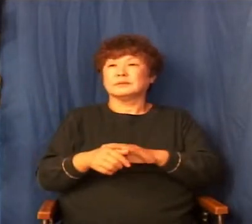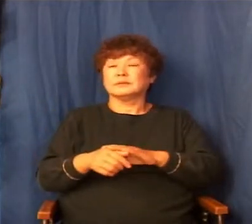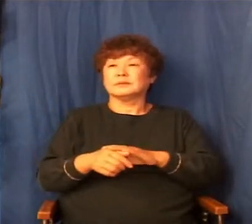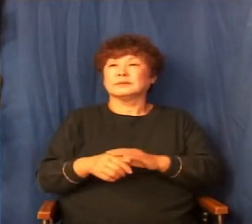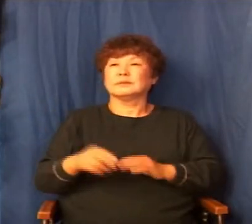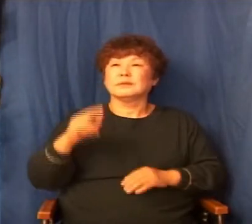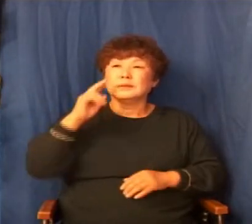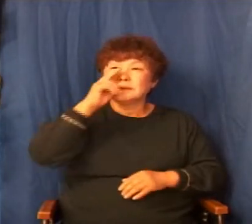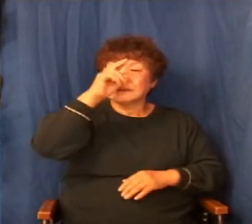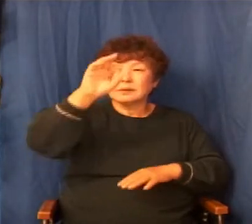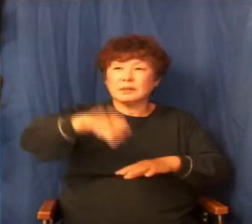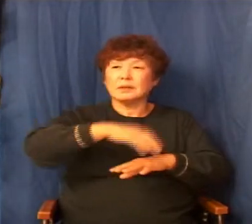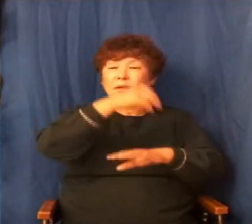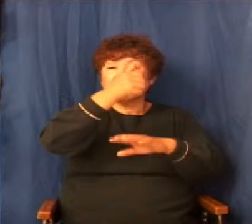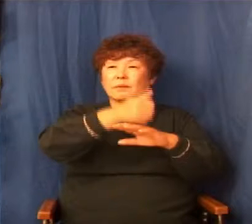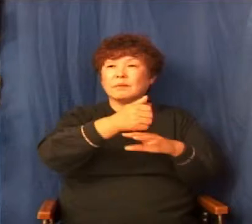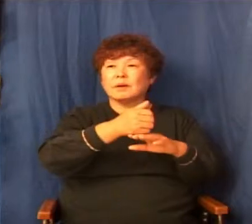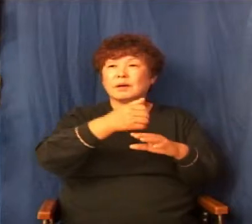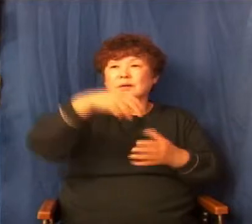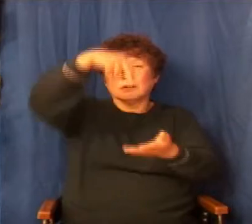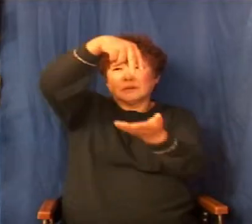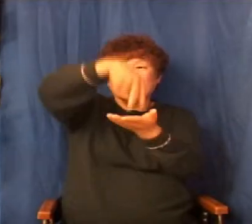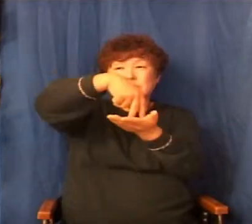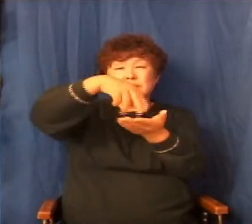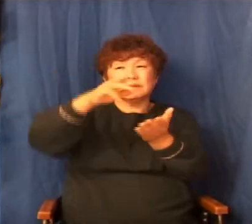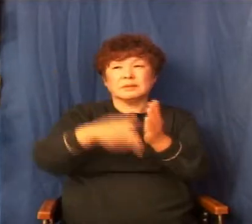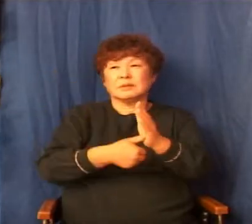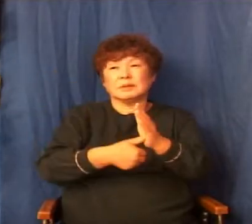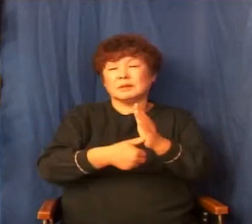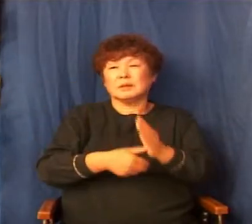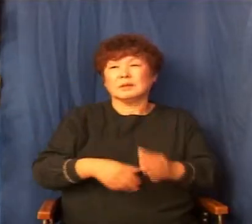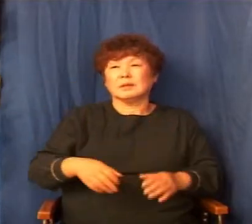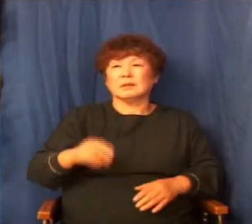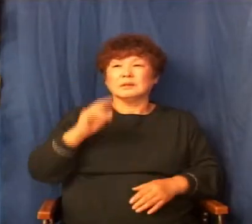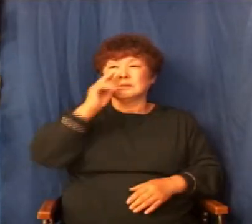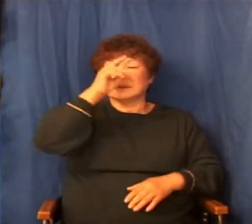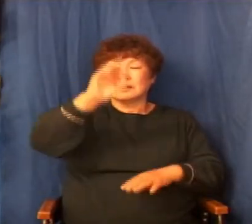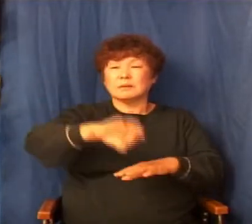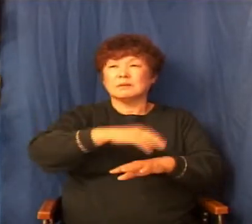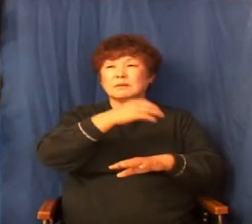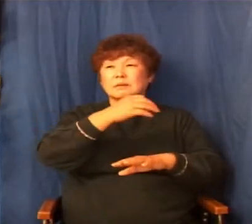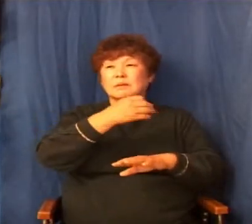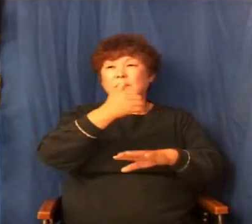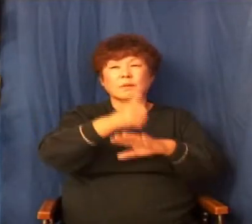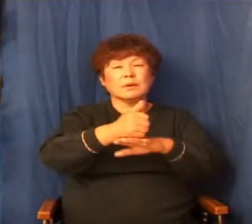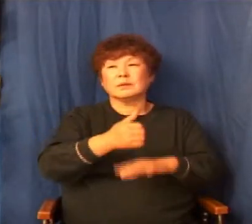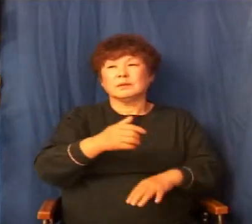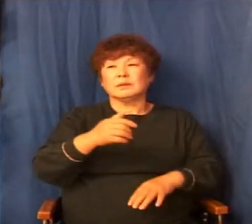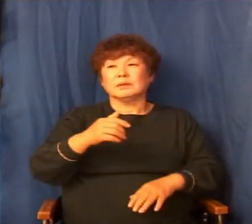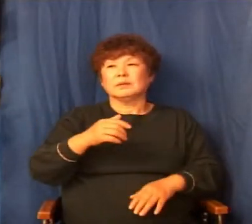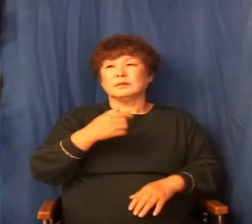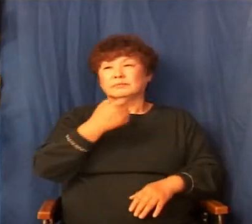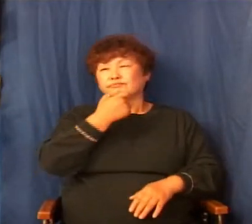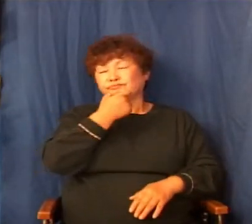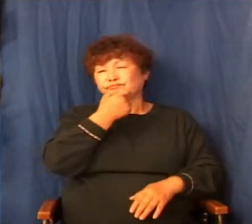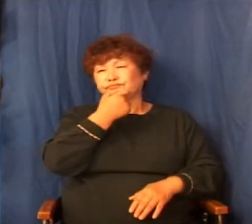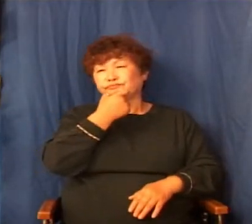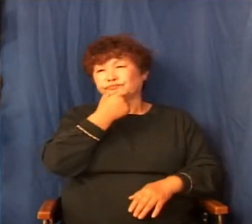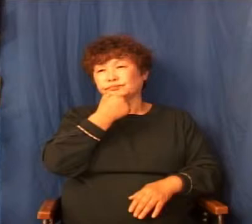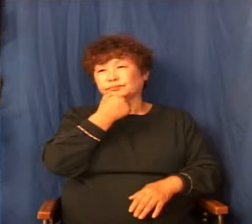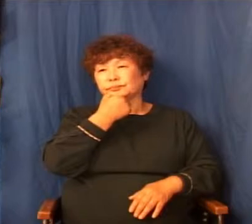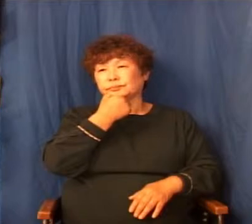그랬어요? 안 한다 그랬어요. 사울은 왕을 하고 싶어 하던 사람이 아닌 거예요. 그런데 하나님이